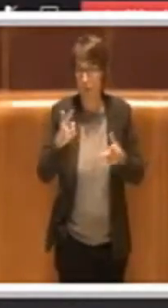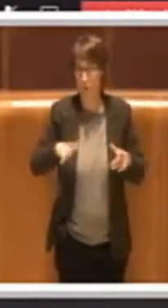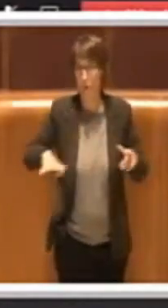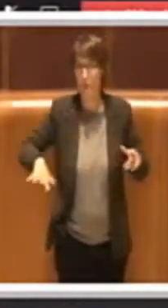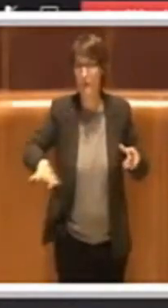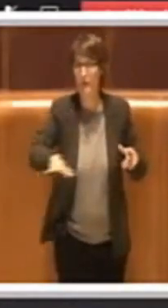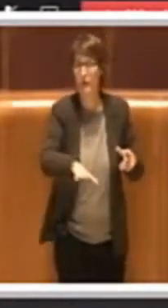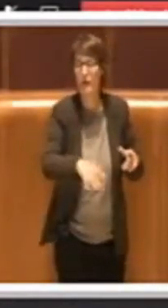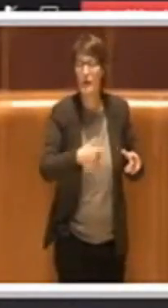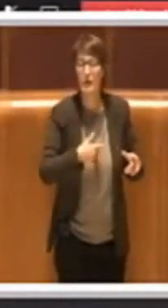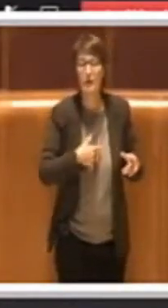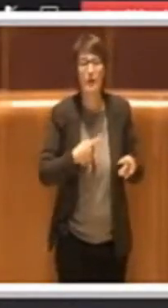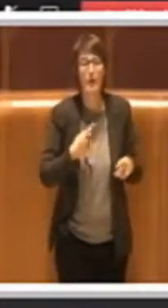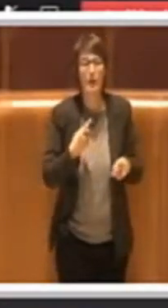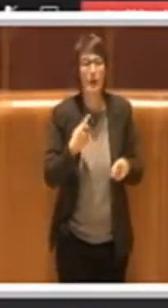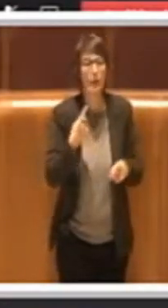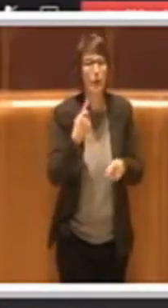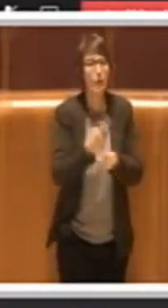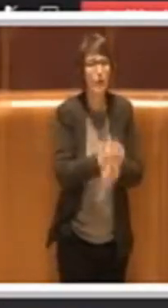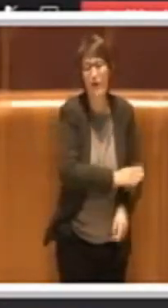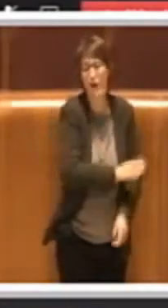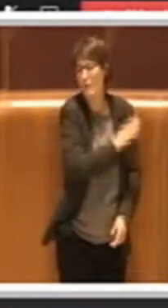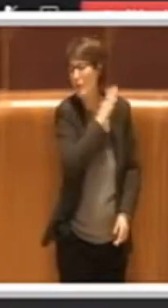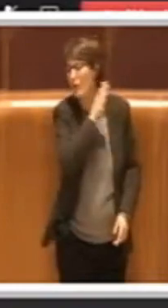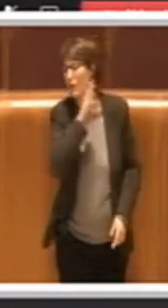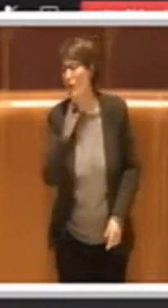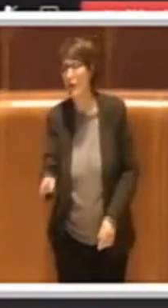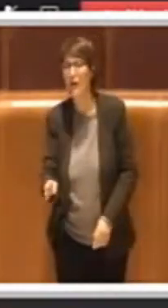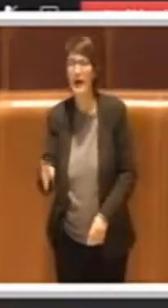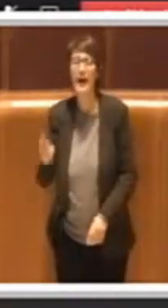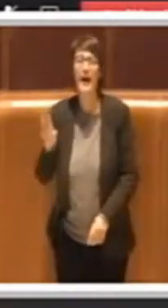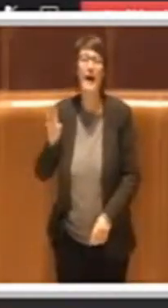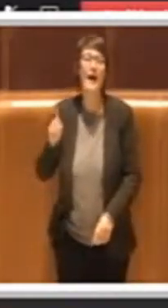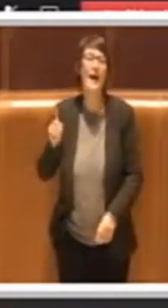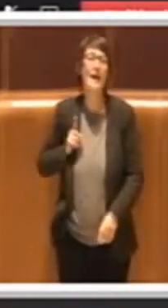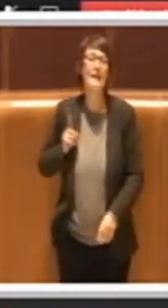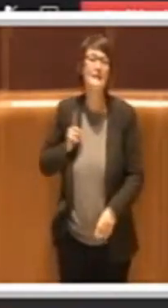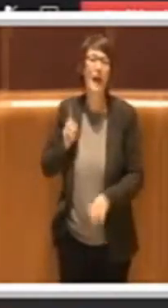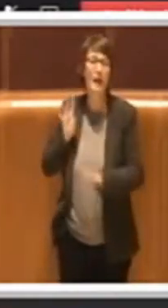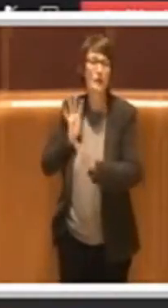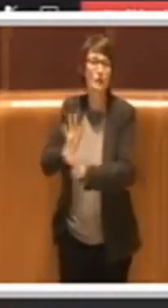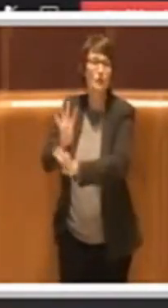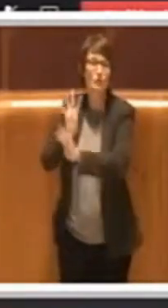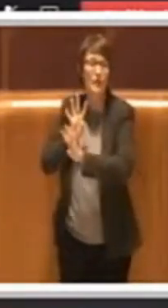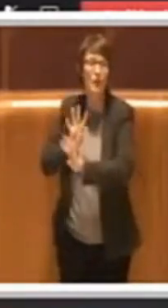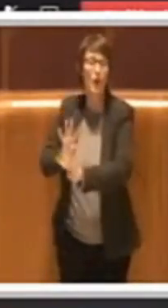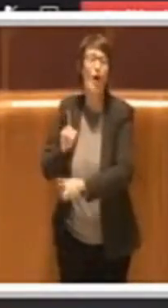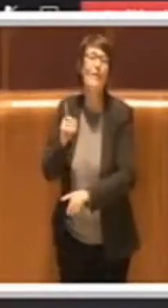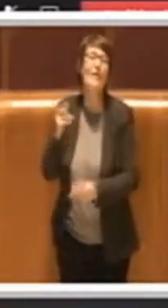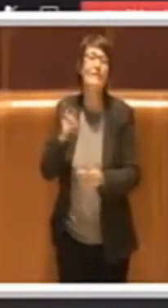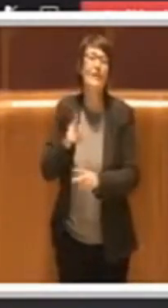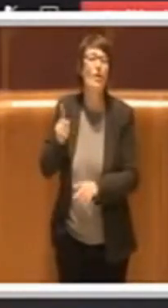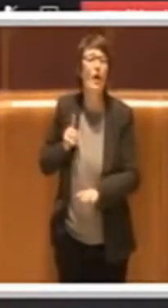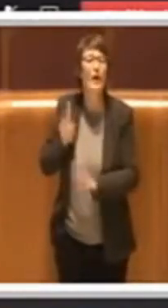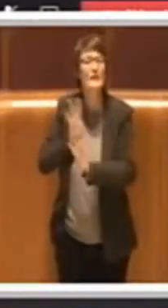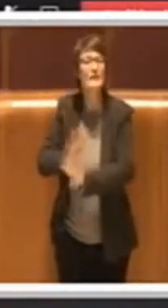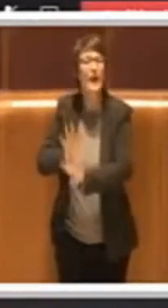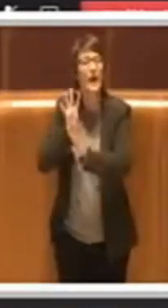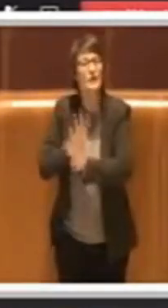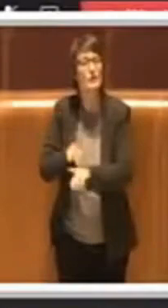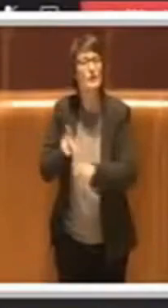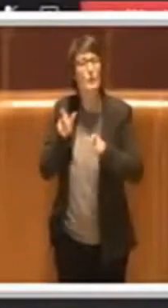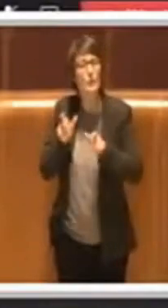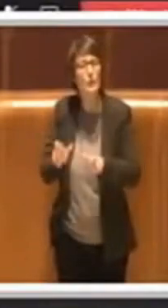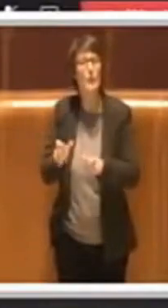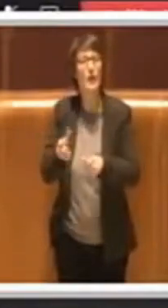servisse un esercito, un esercito di assistenti sociali. Ora, a maggior ragione adesso che stiamo